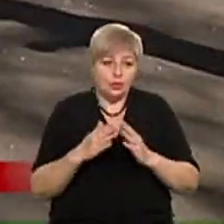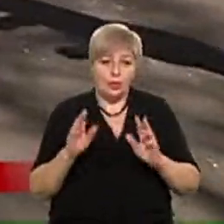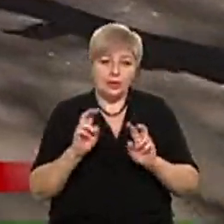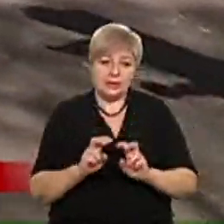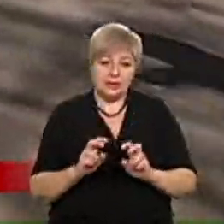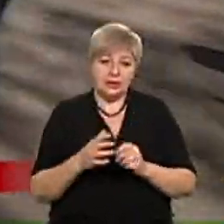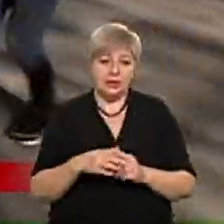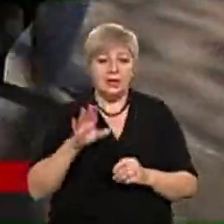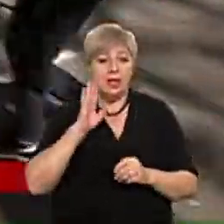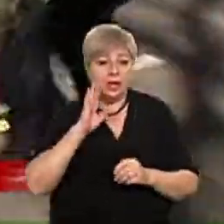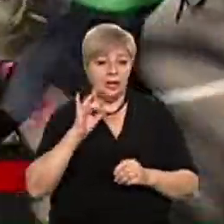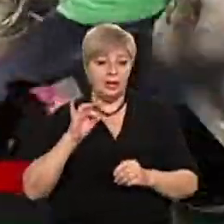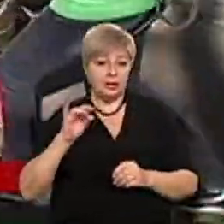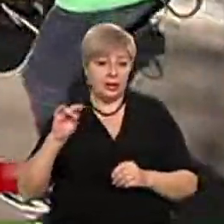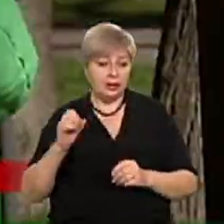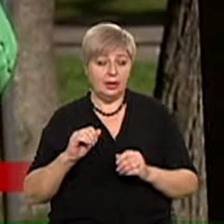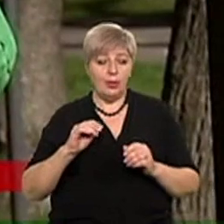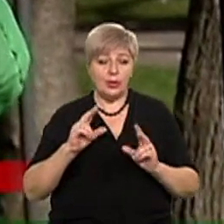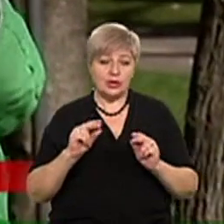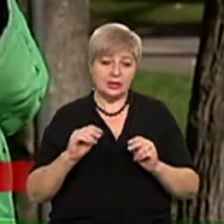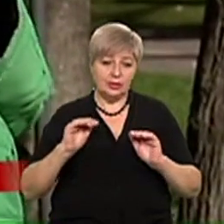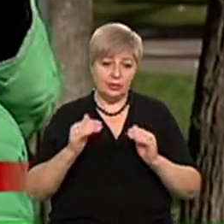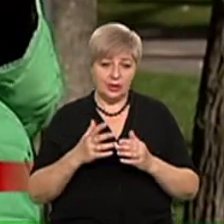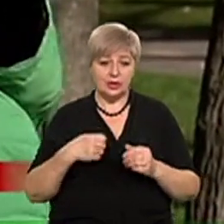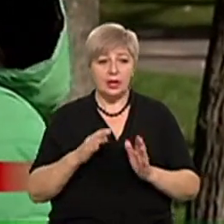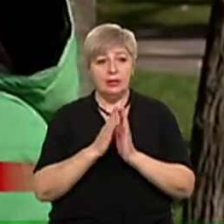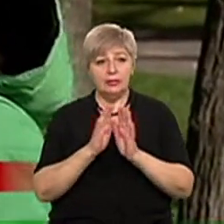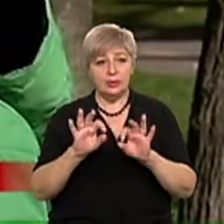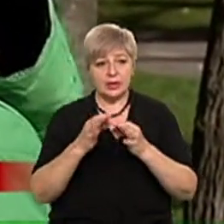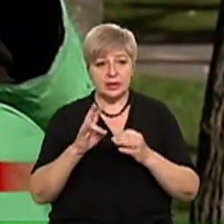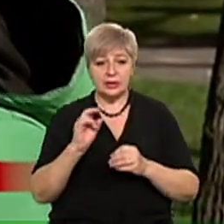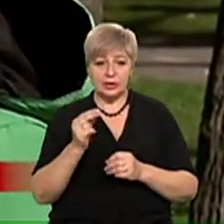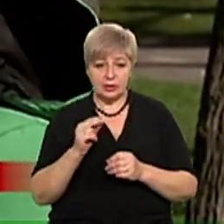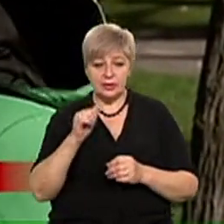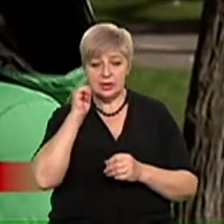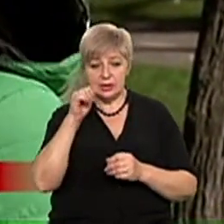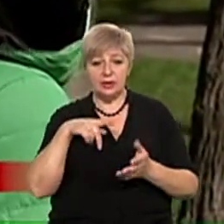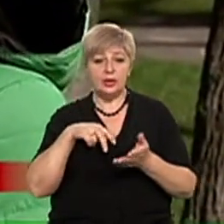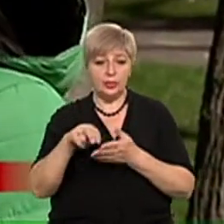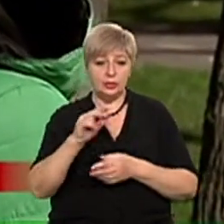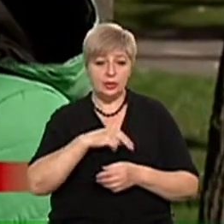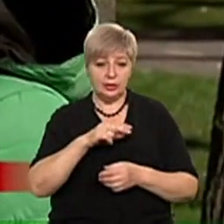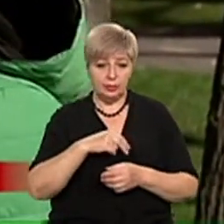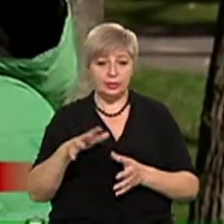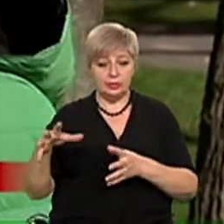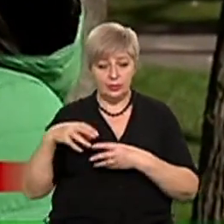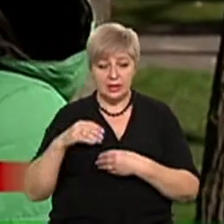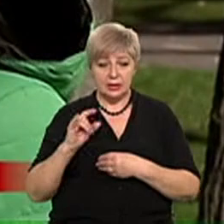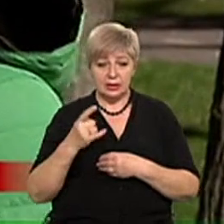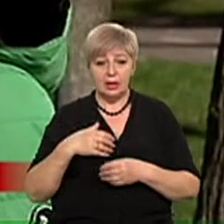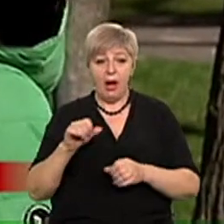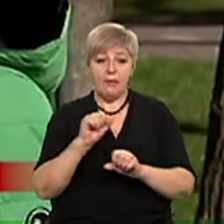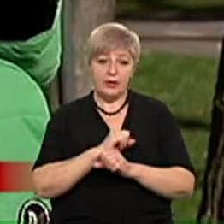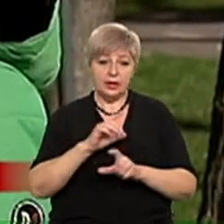А от Ірині пощастило менше. Відпросилась на четвер, завтра йду на роботу, беру з собою дитину, а вихідні їдемо в село до